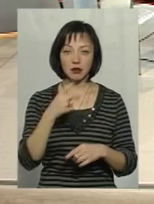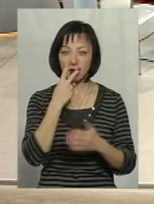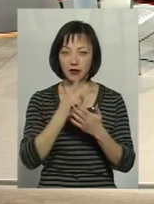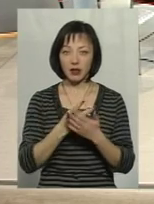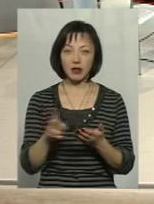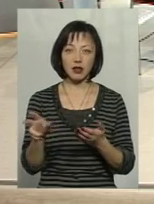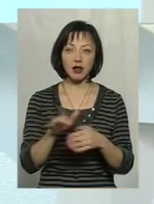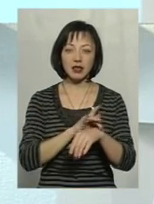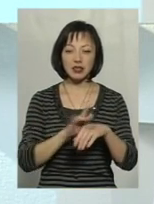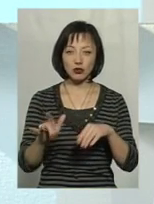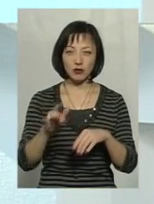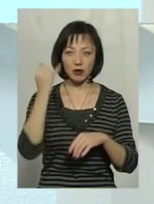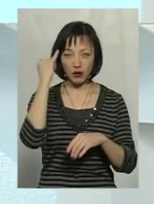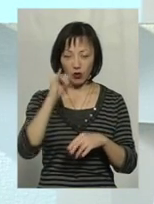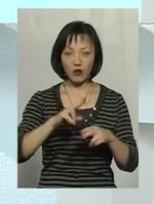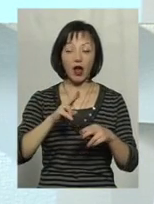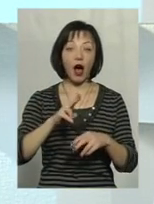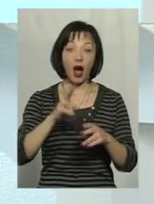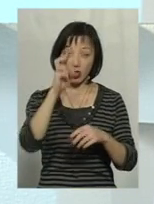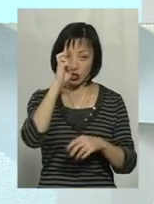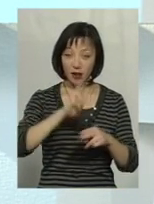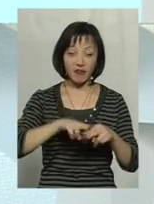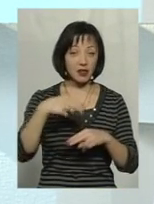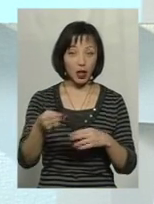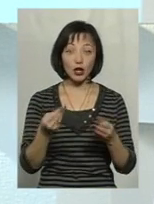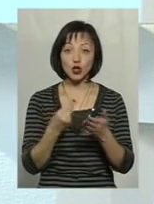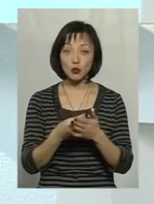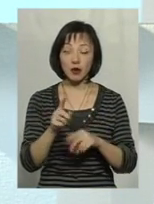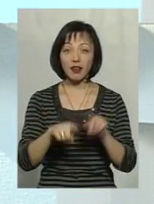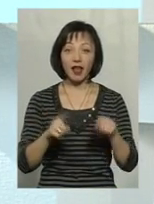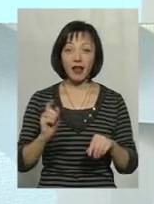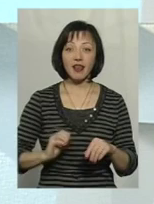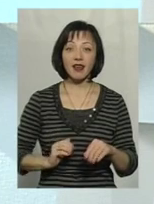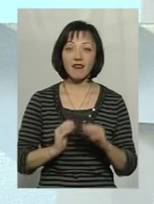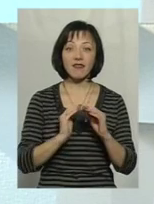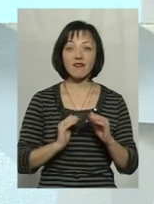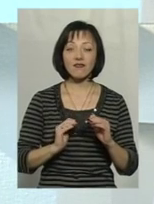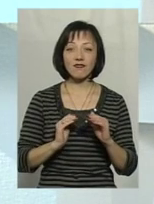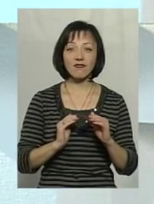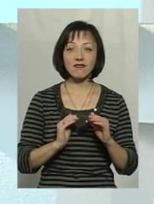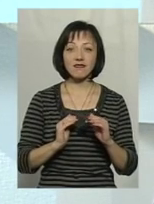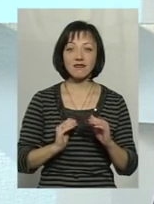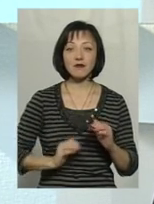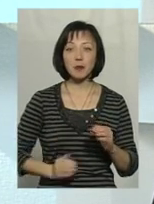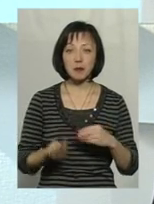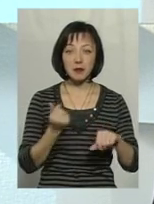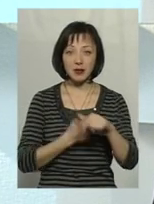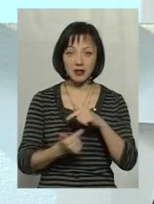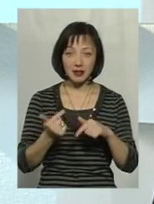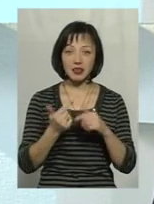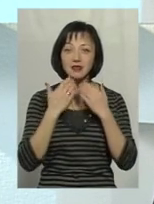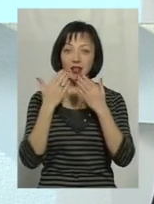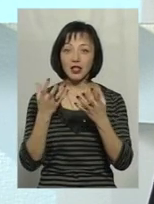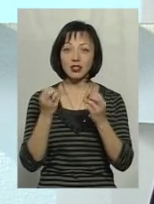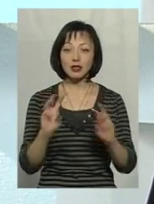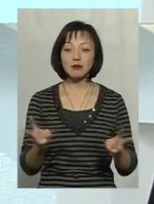І там нищили ферми, натомість держава вертала такі суми, що деякі фермери, де була здорова худоба, зверталися, що спаліть ще мою ферму.